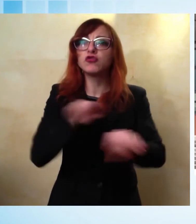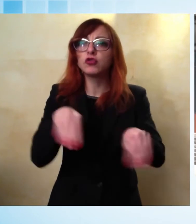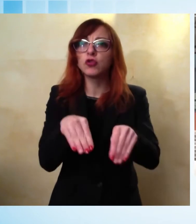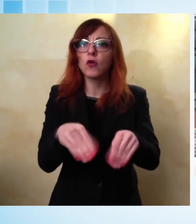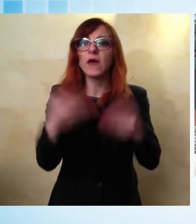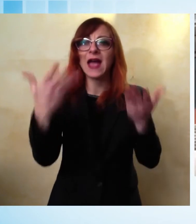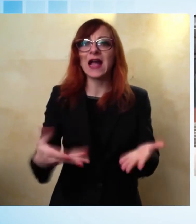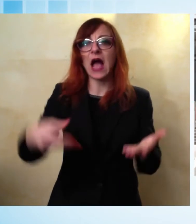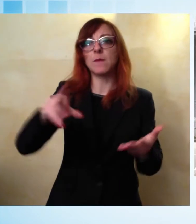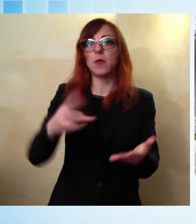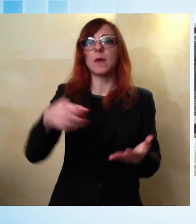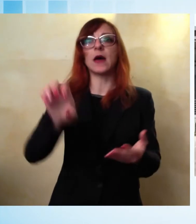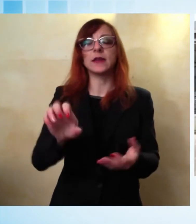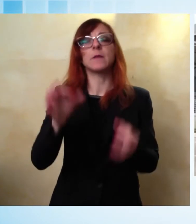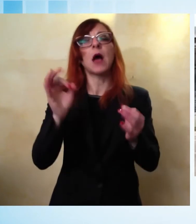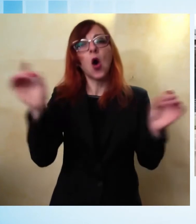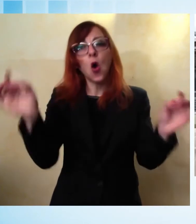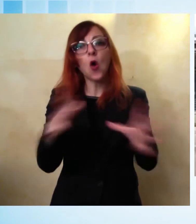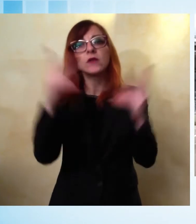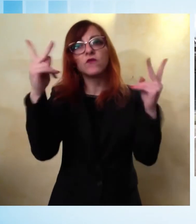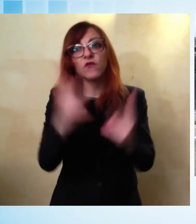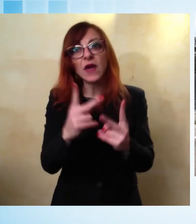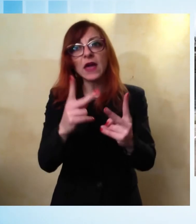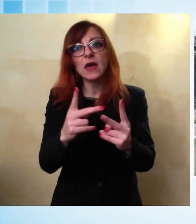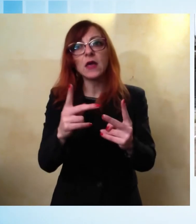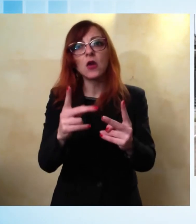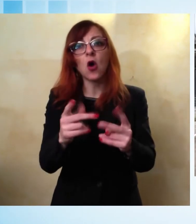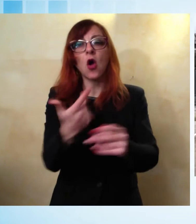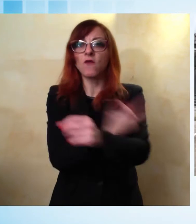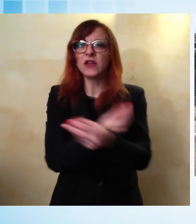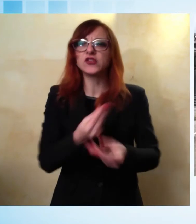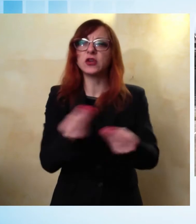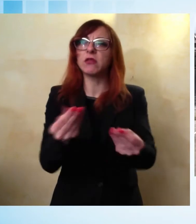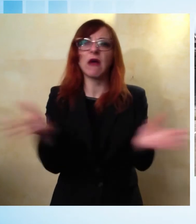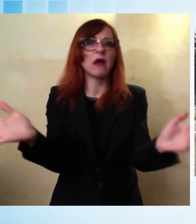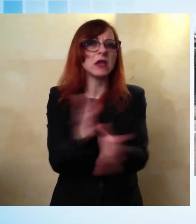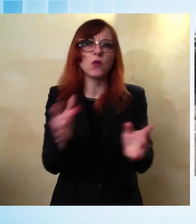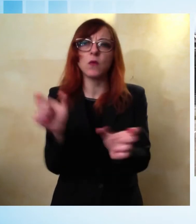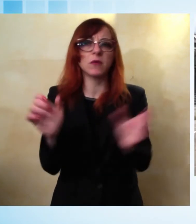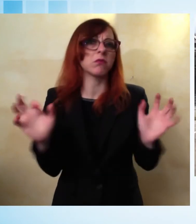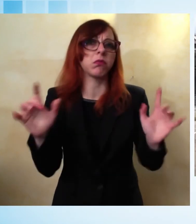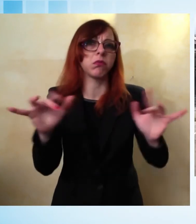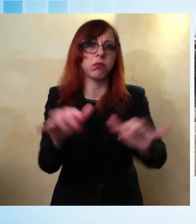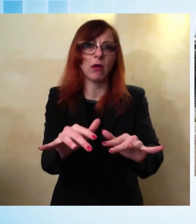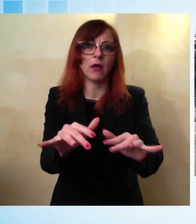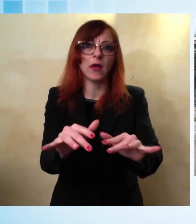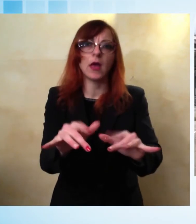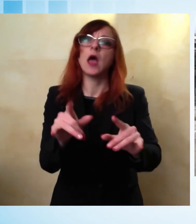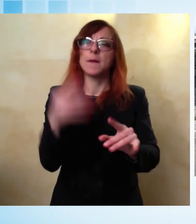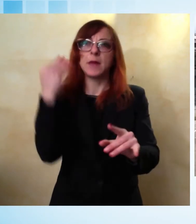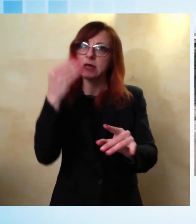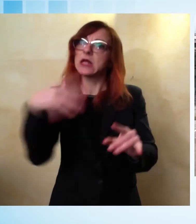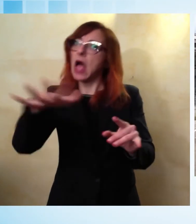del sospirato avvio delle vere e proprie vaccinazioni di massa ci sarà bisogno di uno spazio più ampio e il Polo Fiere è quello che sembra più